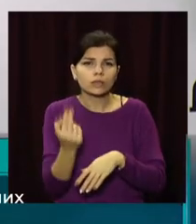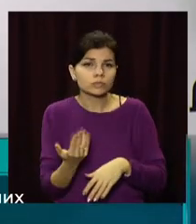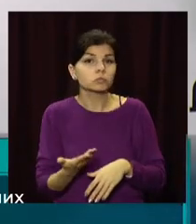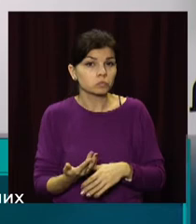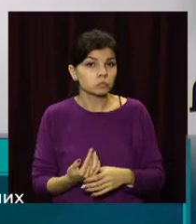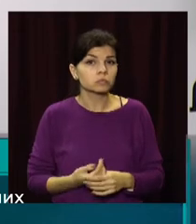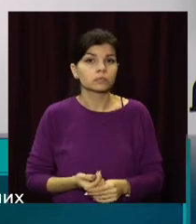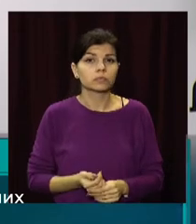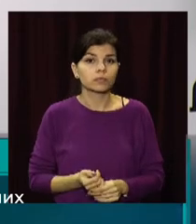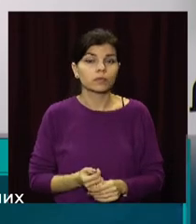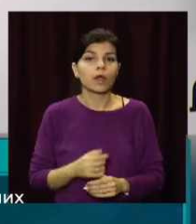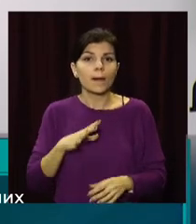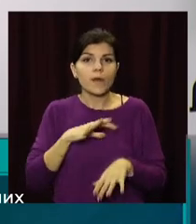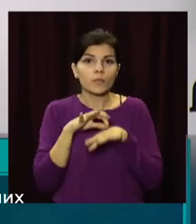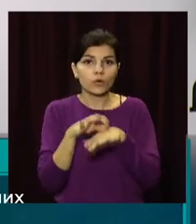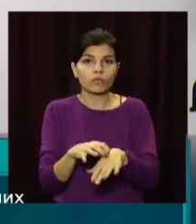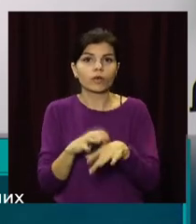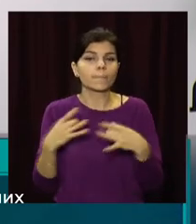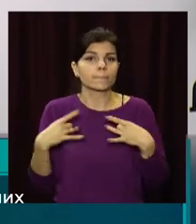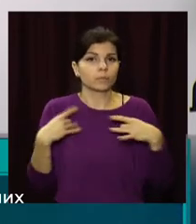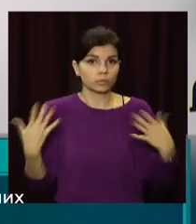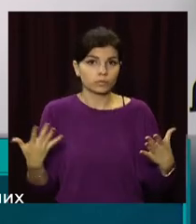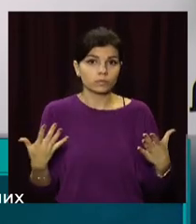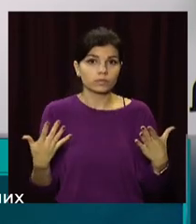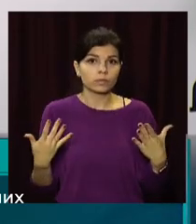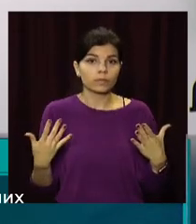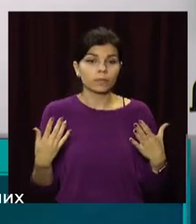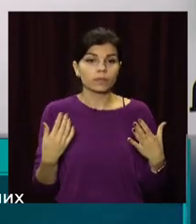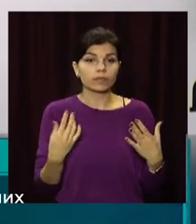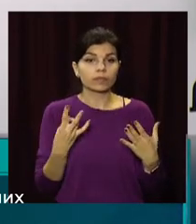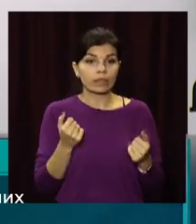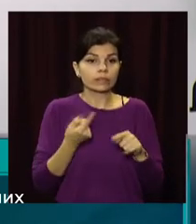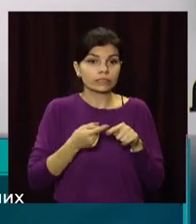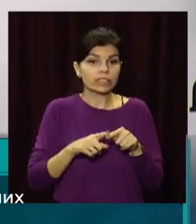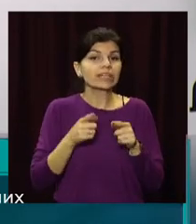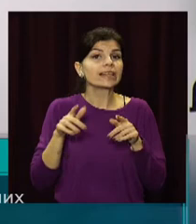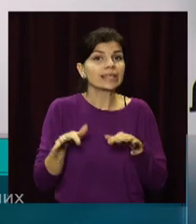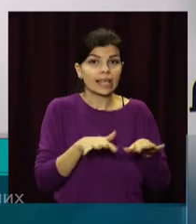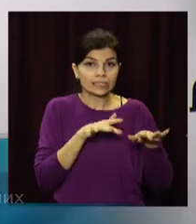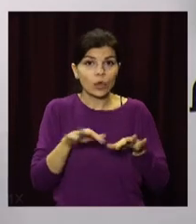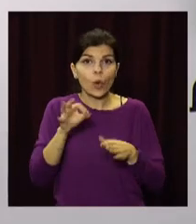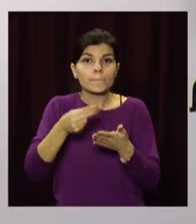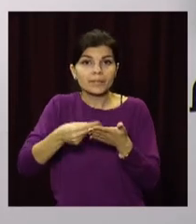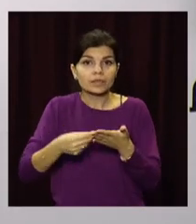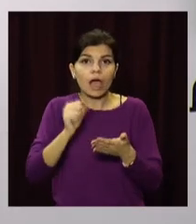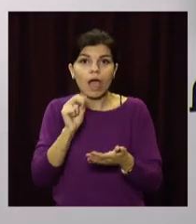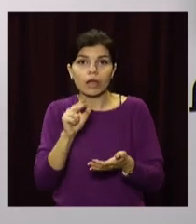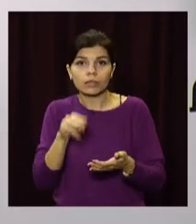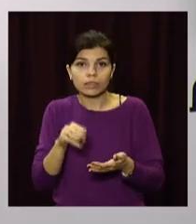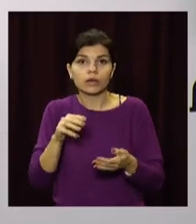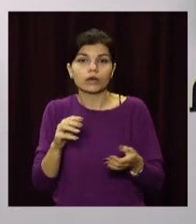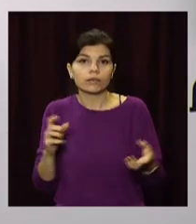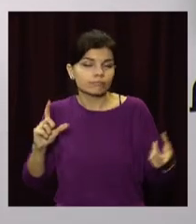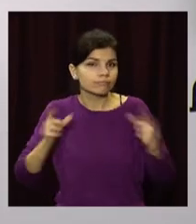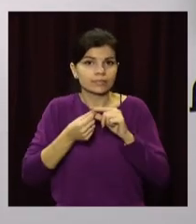було проведено урочисто на це дійство про підписання Акта злуки Західноукраїнської Народної